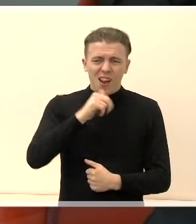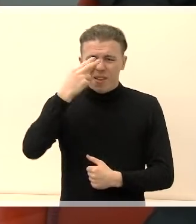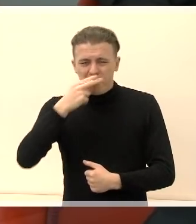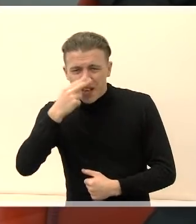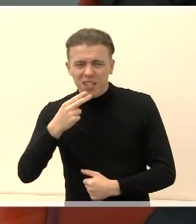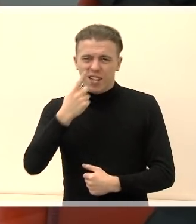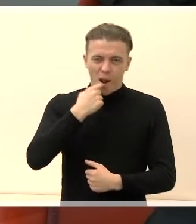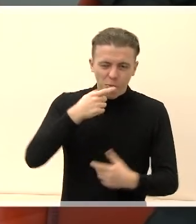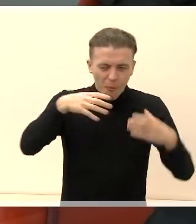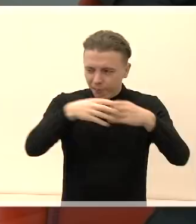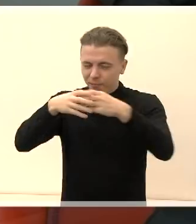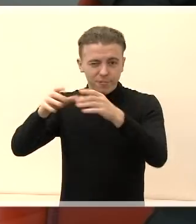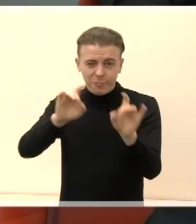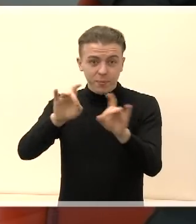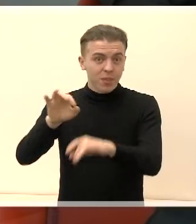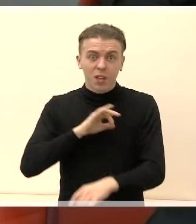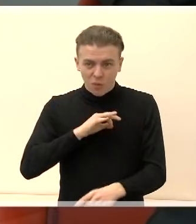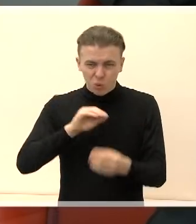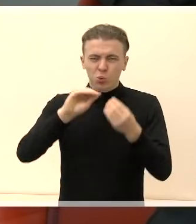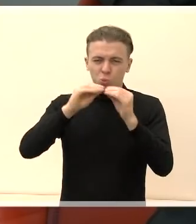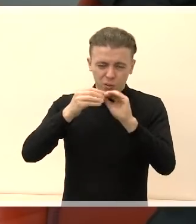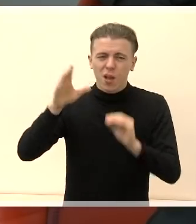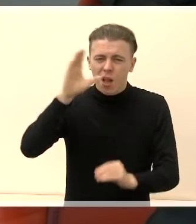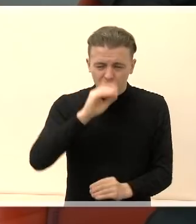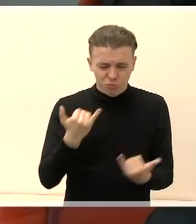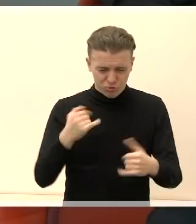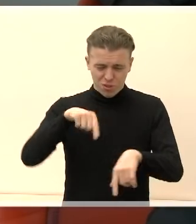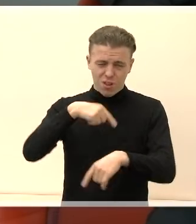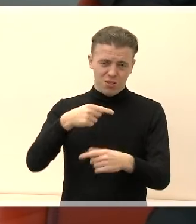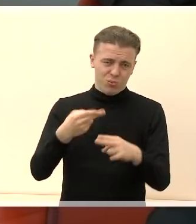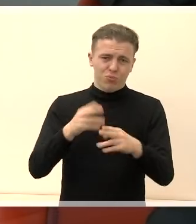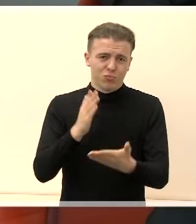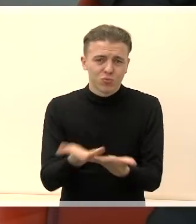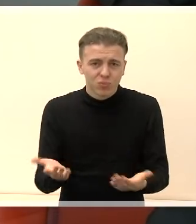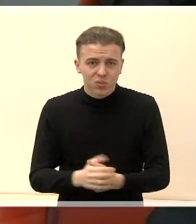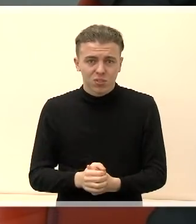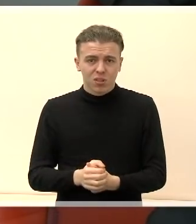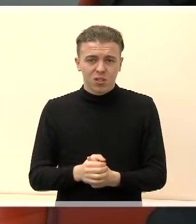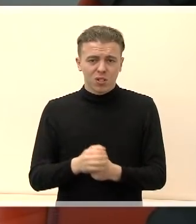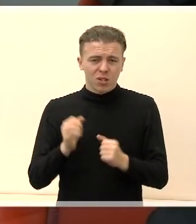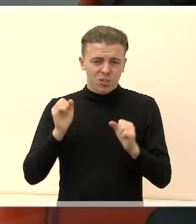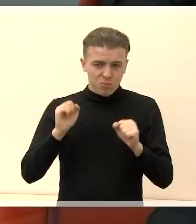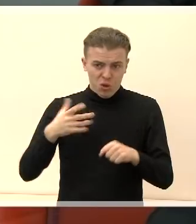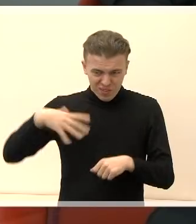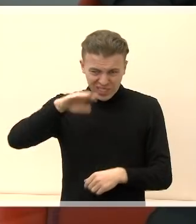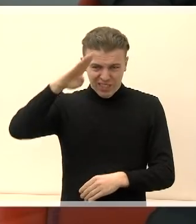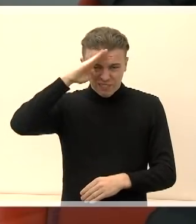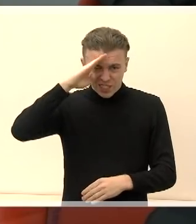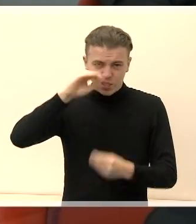raudonėji bus. Nu, netikiu, kad tenai taip jau nesusitarsim šiais laikais. ir teisinėm, ir galų gale mes vyrai.